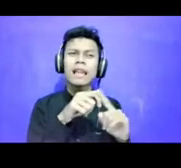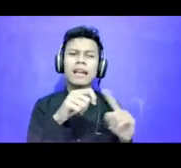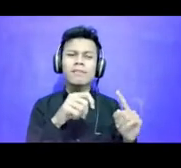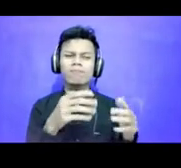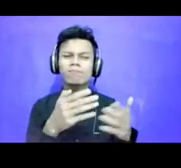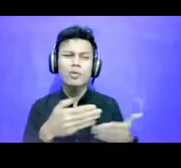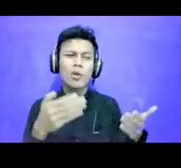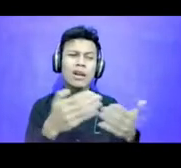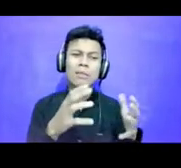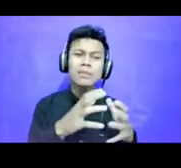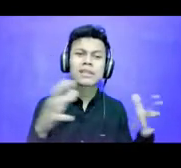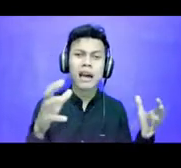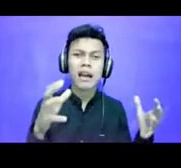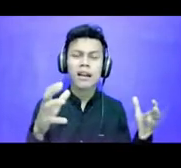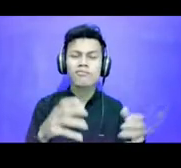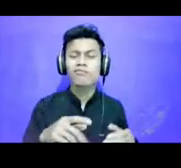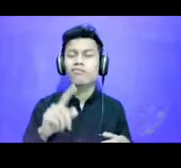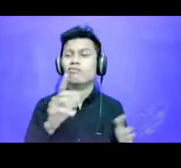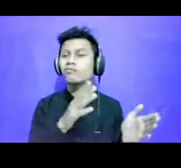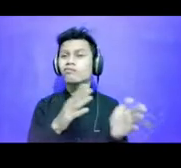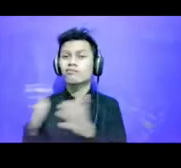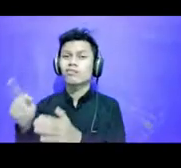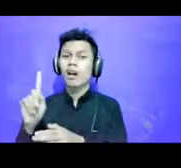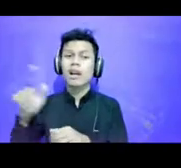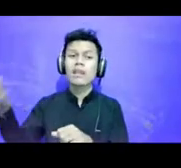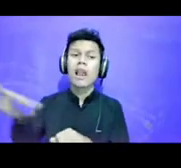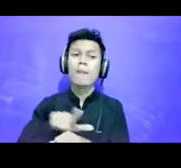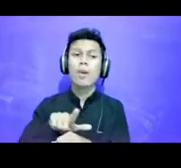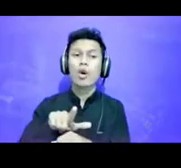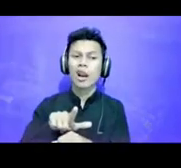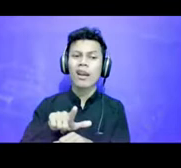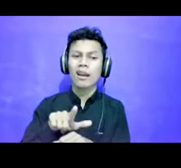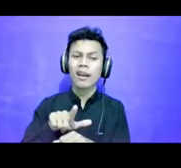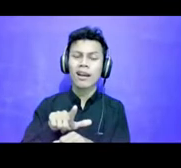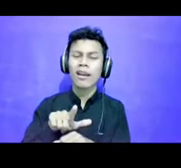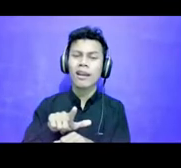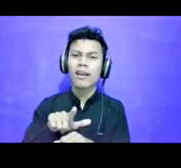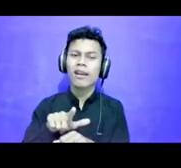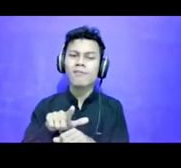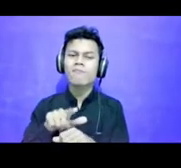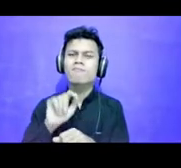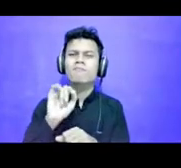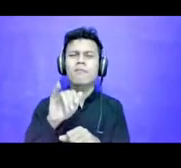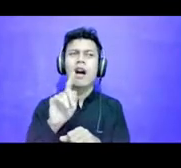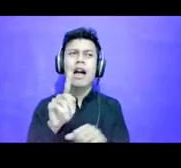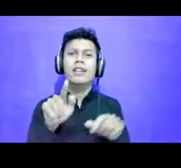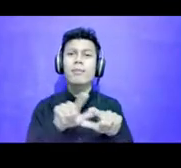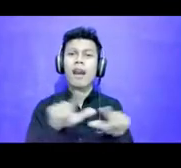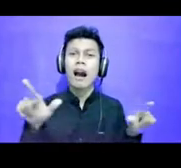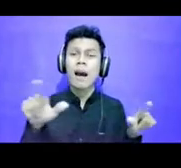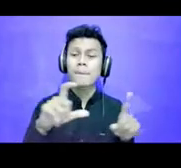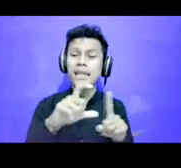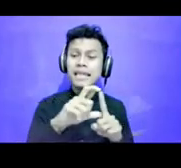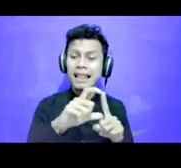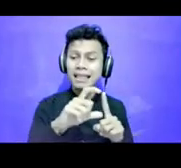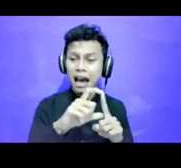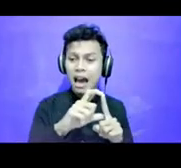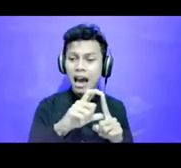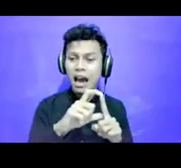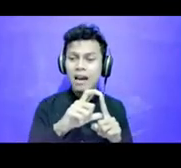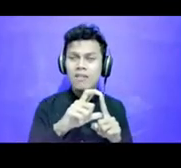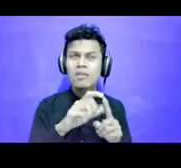dari Lokadata Yang kemudian melengkapi data yang cuma Secuil tentang